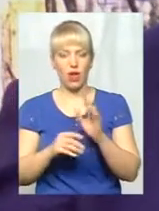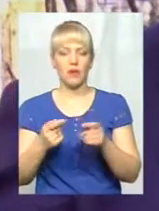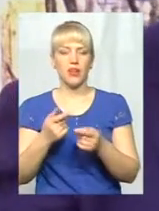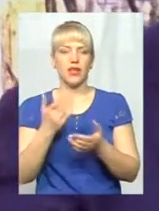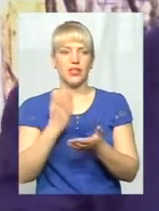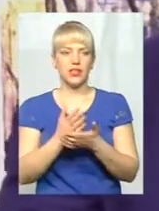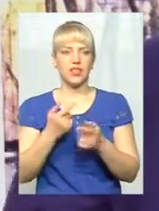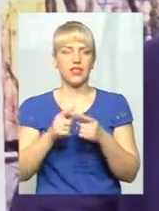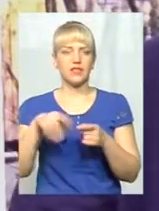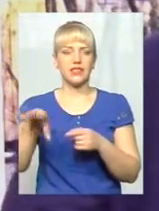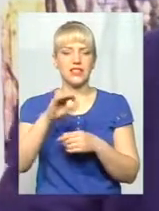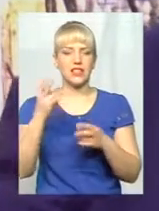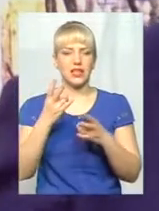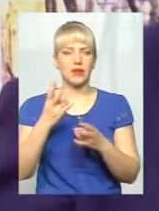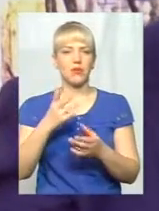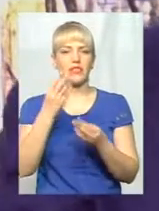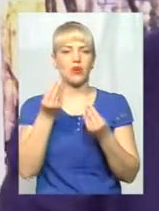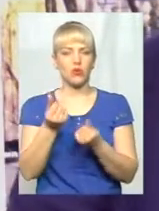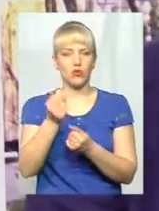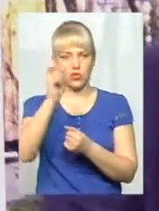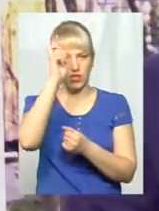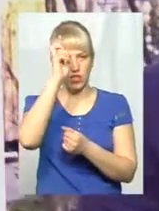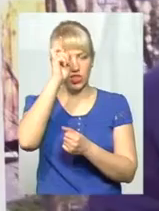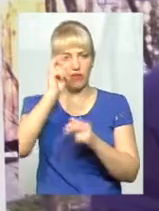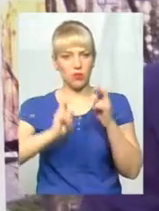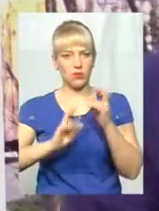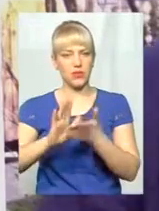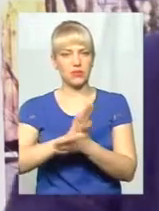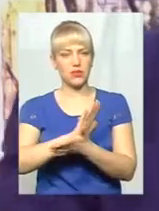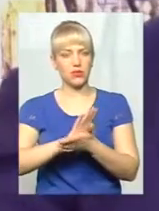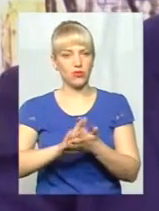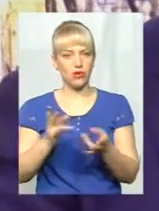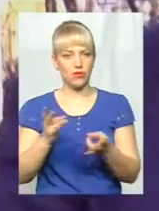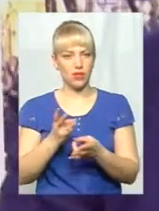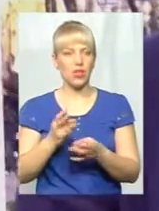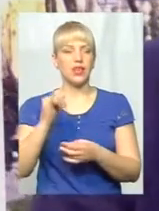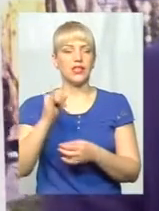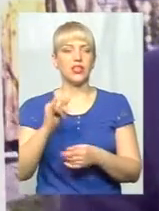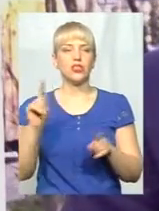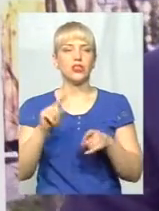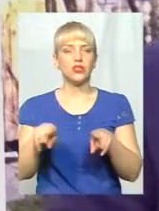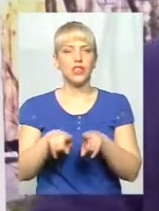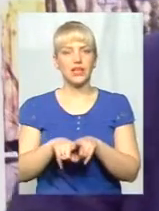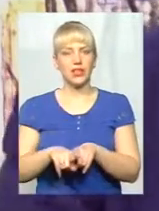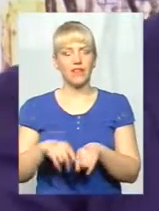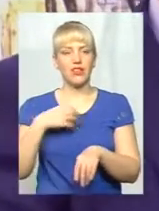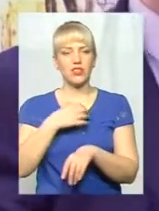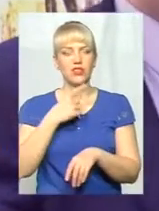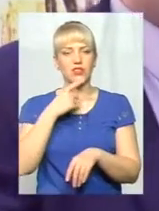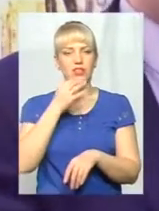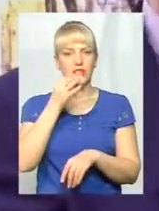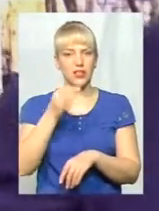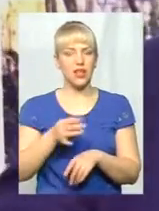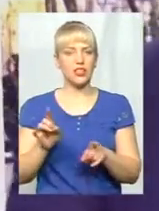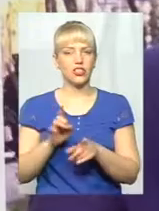Це все за рахунок державного бюджету. Державне підприємство, безкоштовно. І що таке, що важливо сказати, що вся